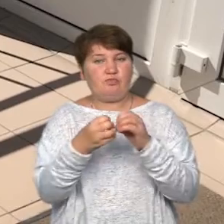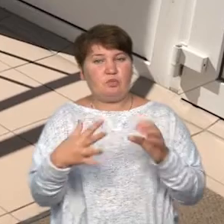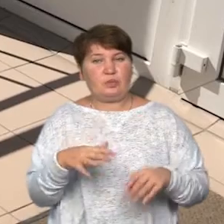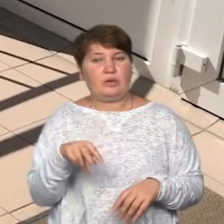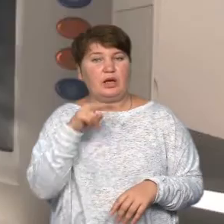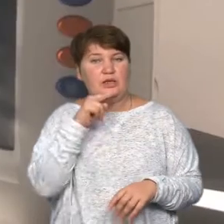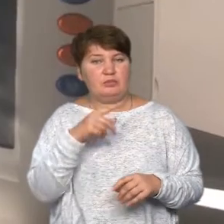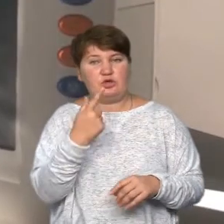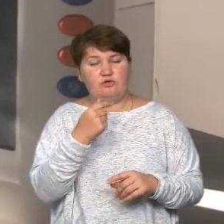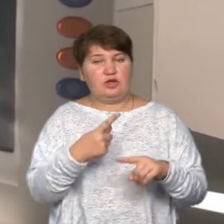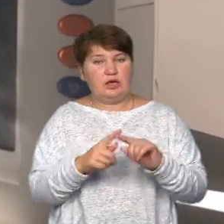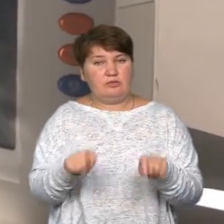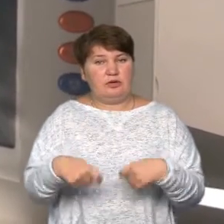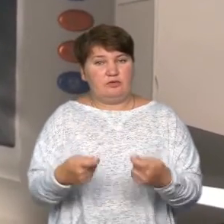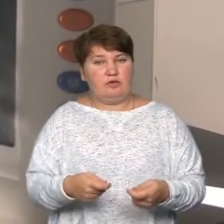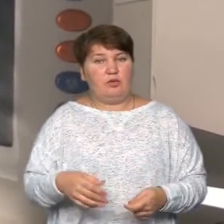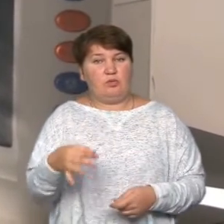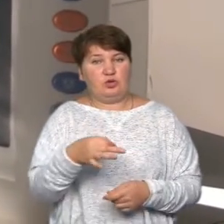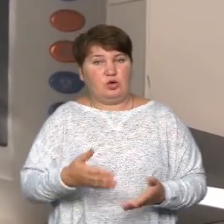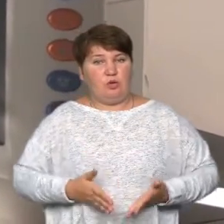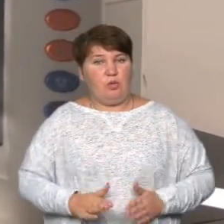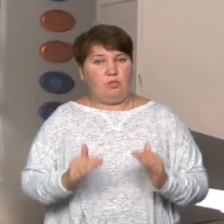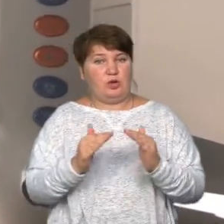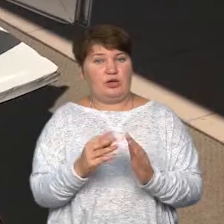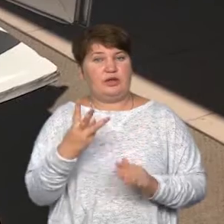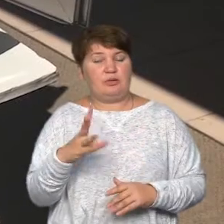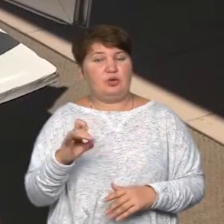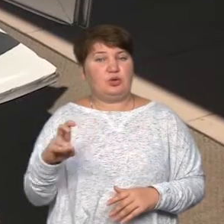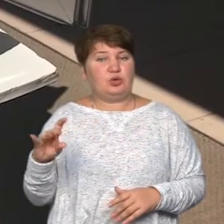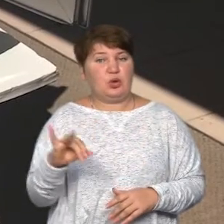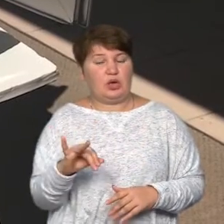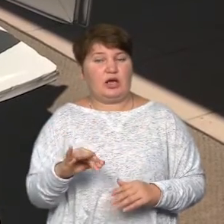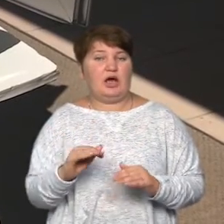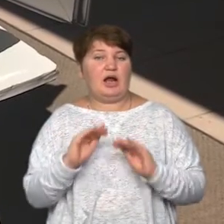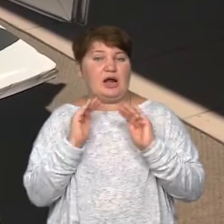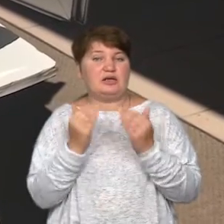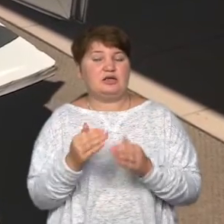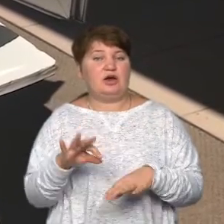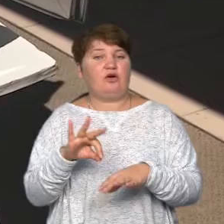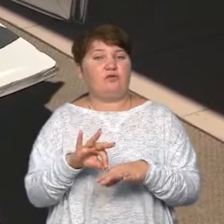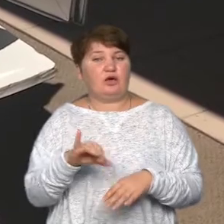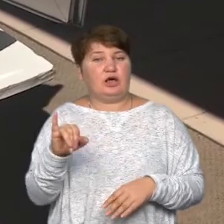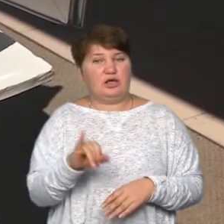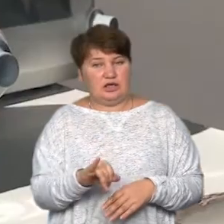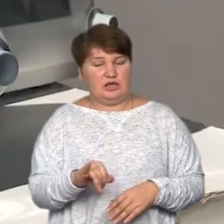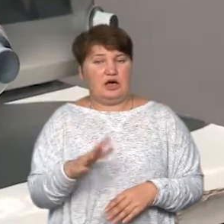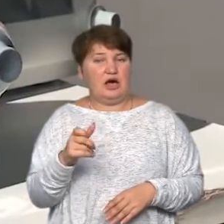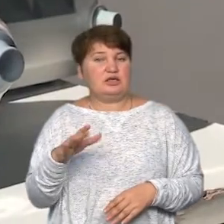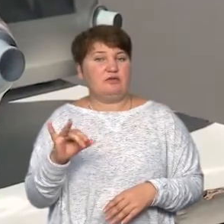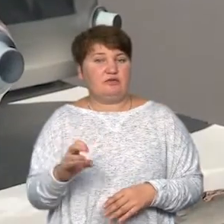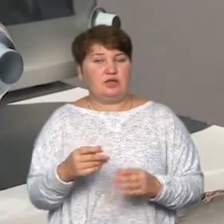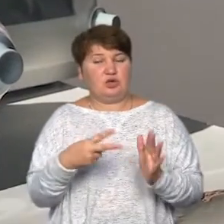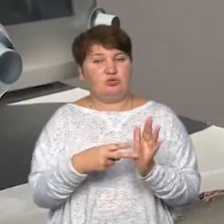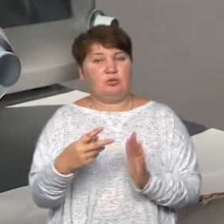Червоний Хрест передав обласному пологовому три монітори для спостереження реанімаційних хворих та апарат аналізаторів газів на суму 550